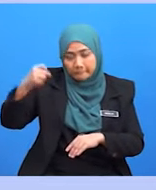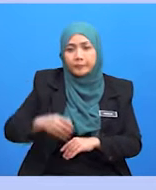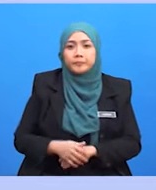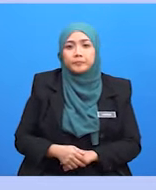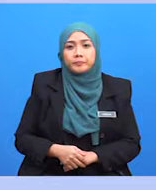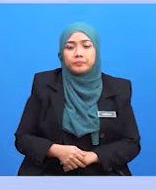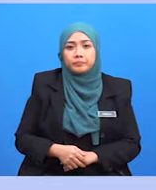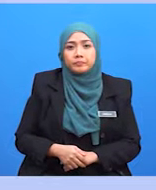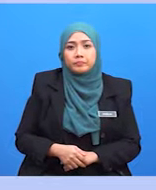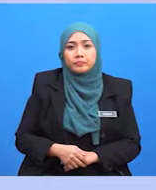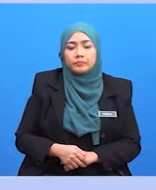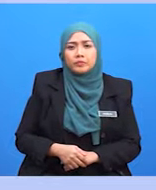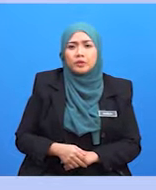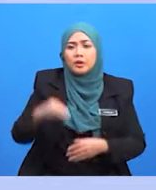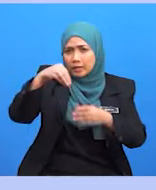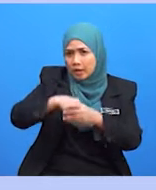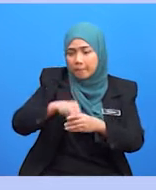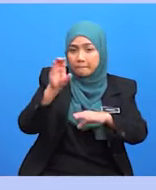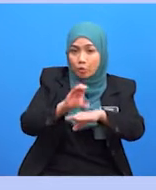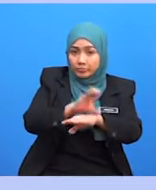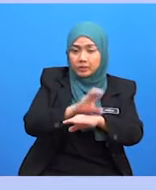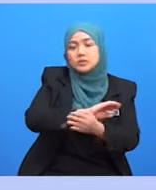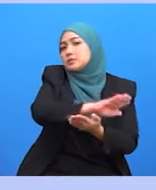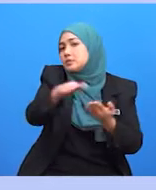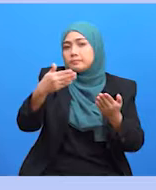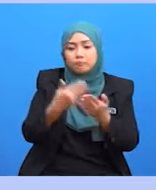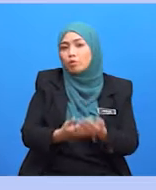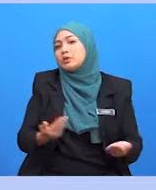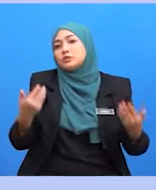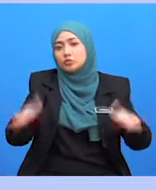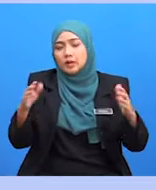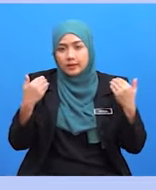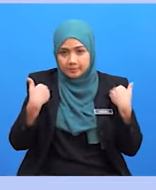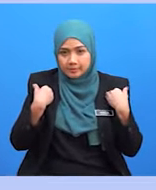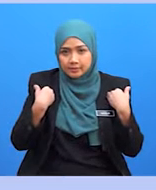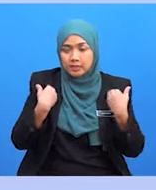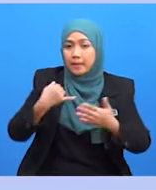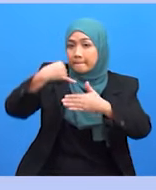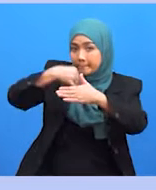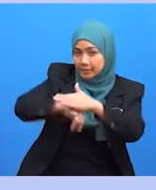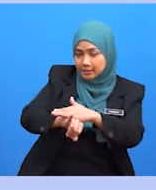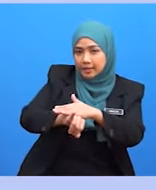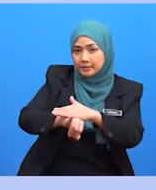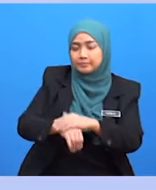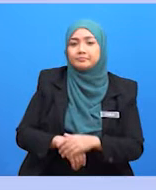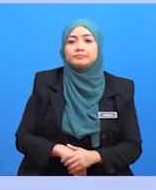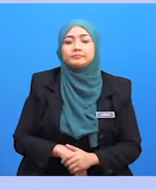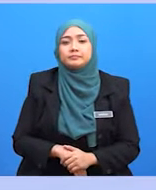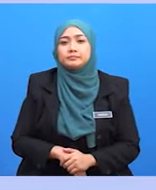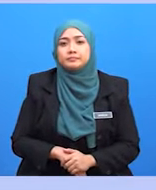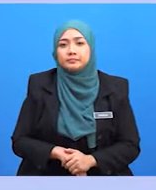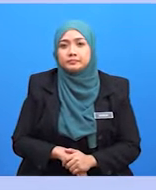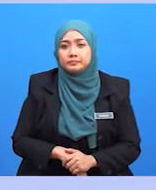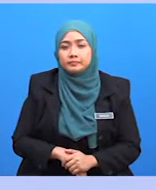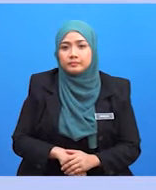didapati dalam hampir semua perisian pemprosesan perkataan terkini juga perisian reka bentuk yang